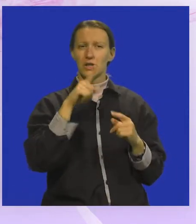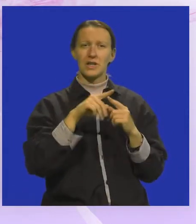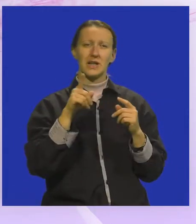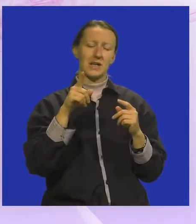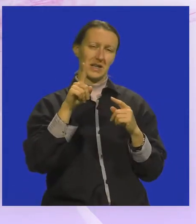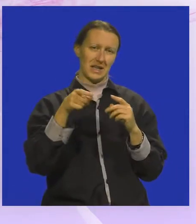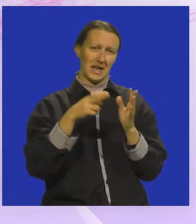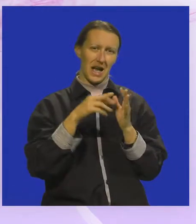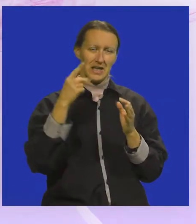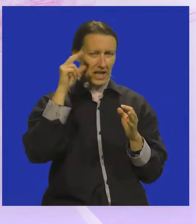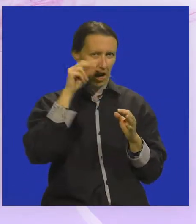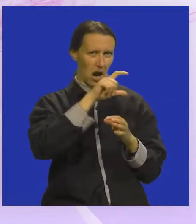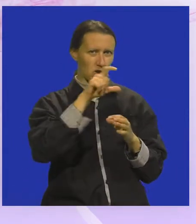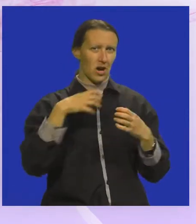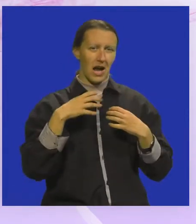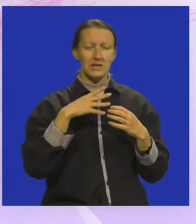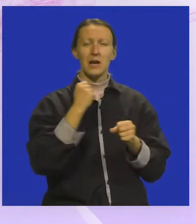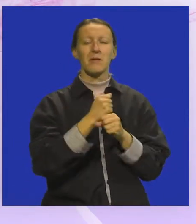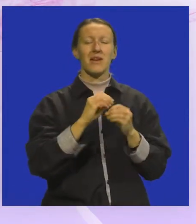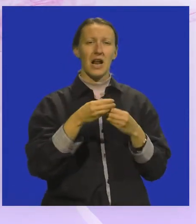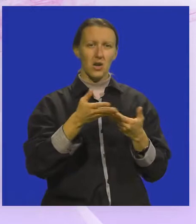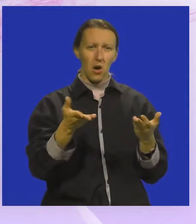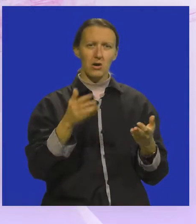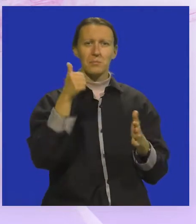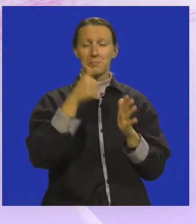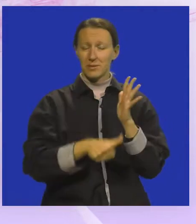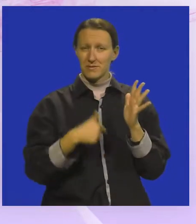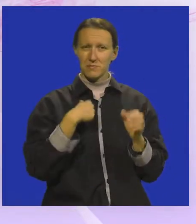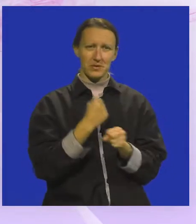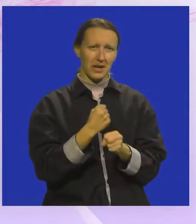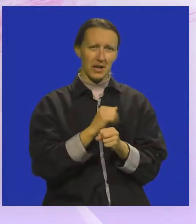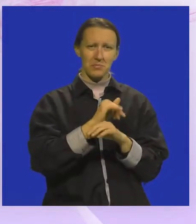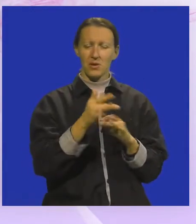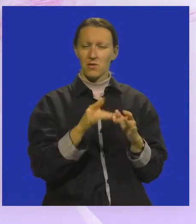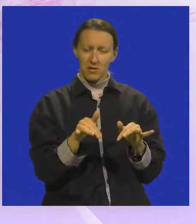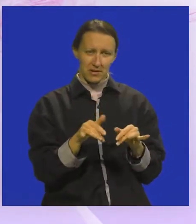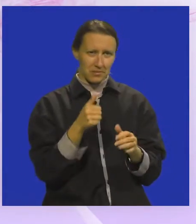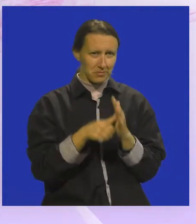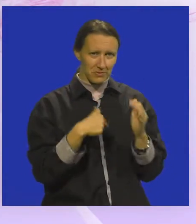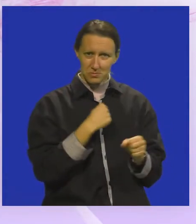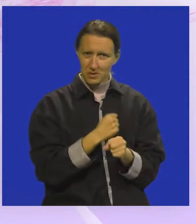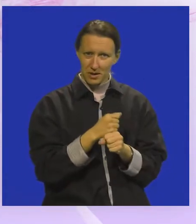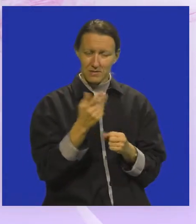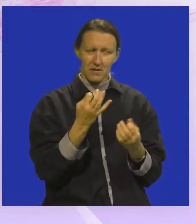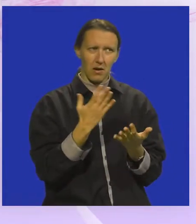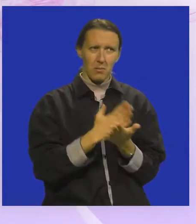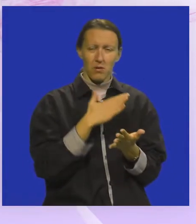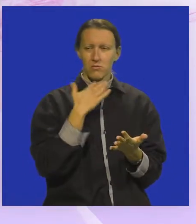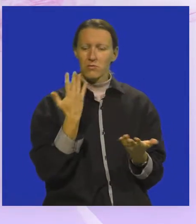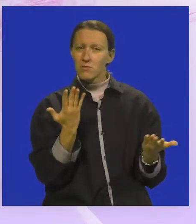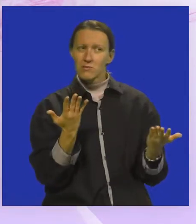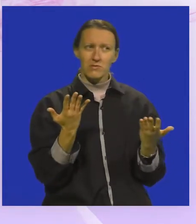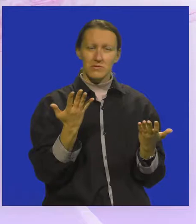iz Teatra Naranča priredili su radionice. Da gledam iskren, prvi put radim online radionicu, sve nekako bilo dosta, vam